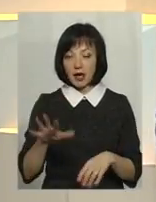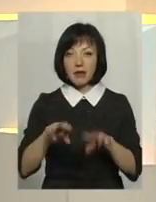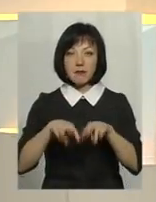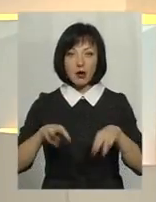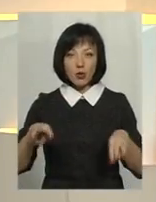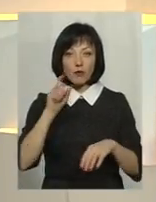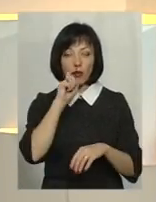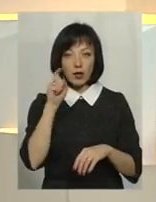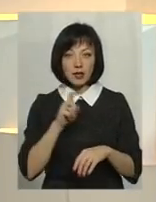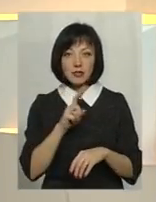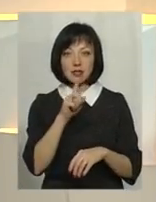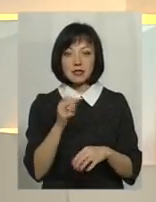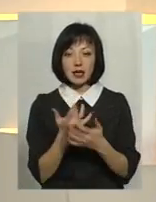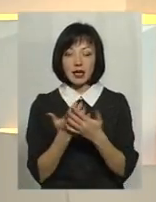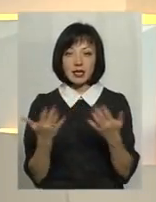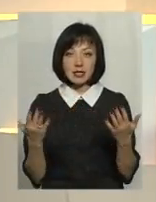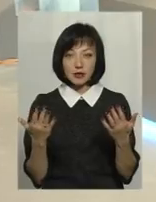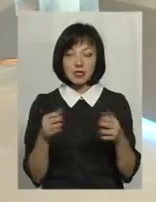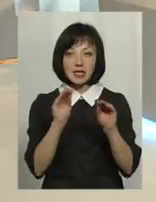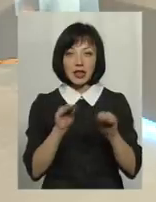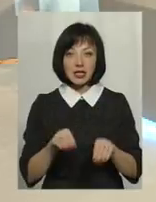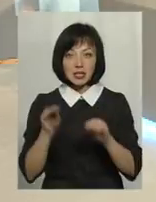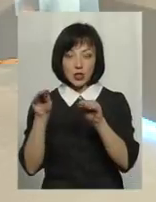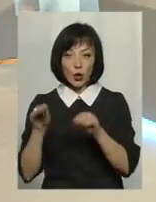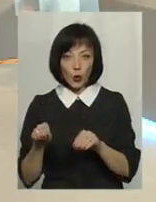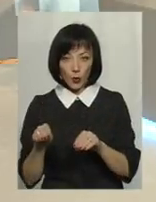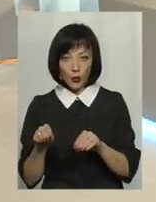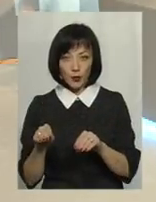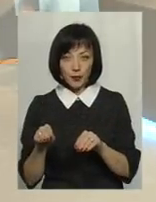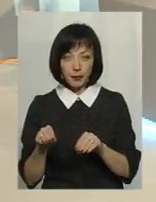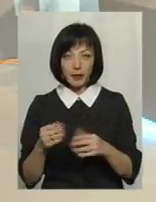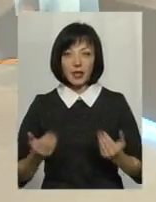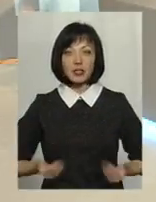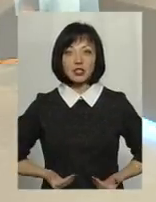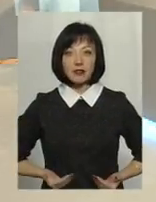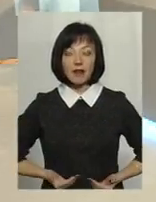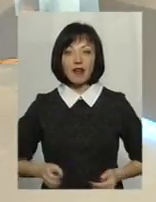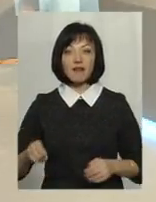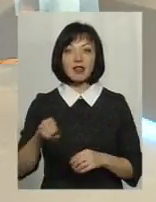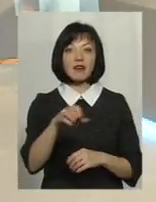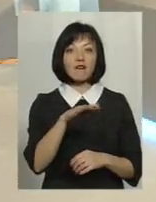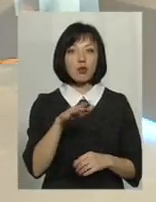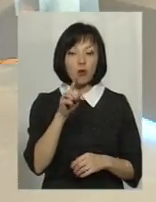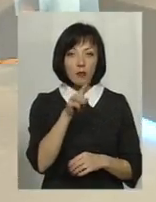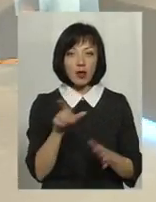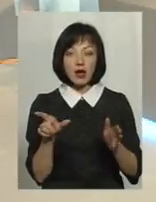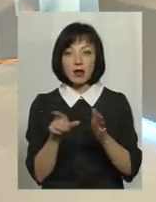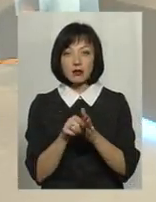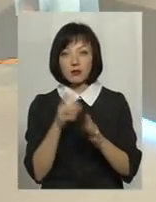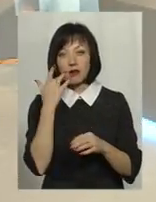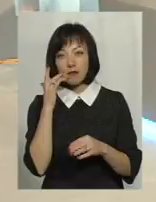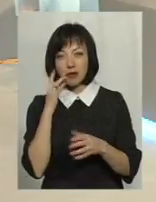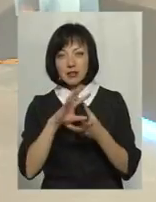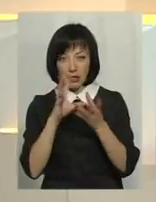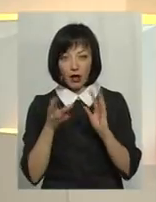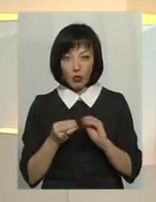українців за різною статистикою мешкає в Європі, разом в Америці,